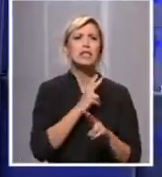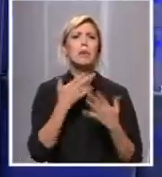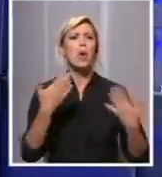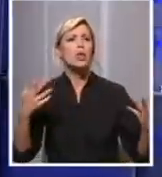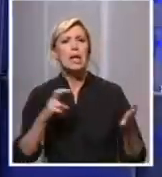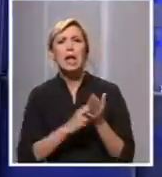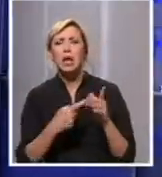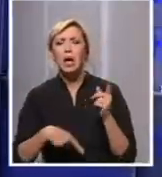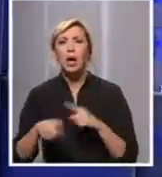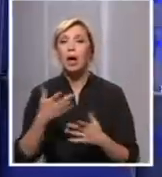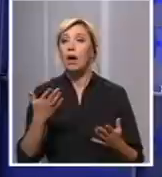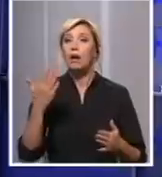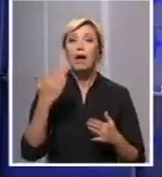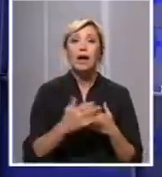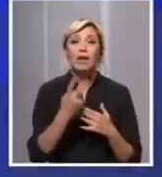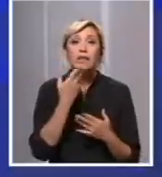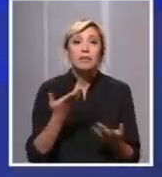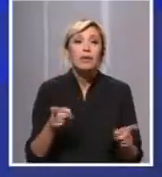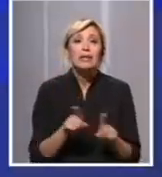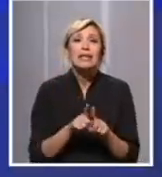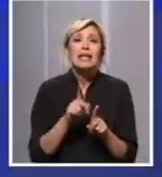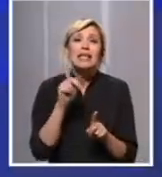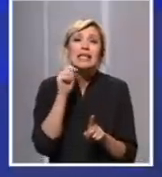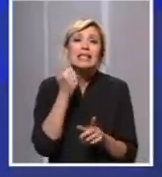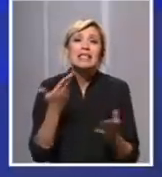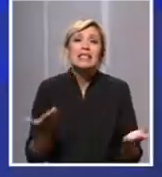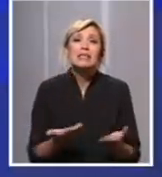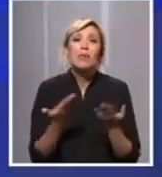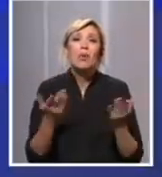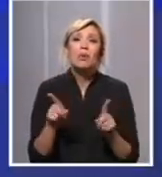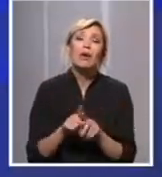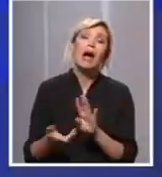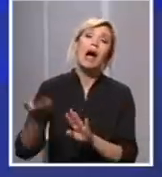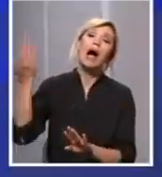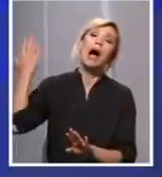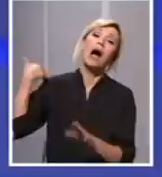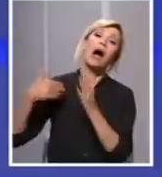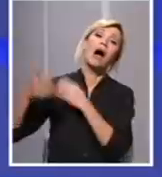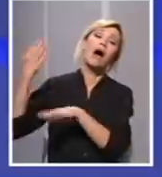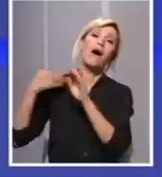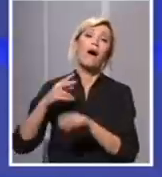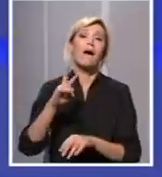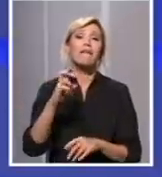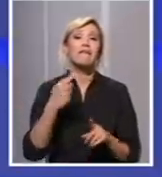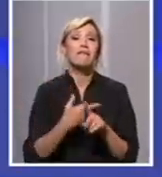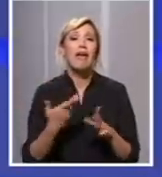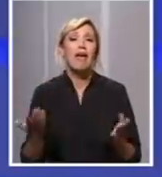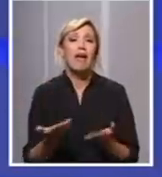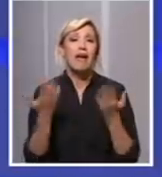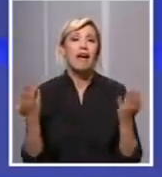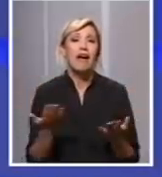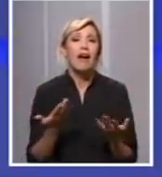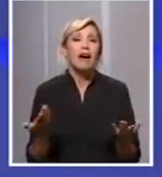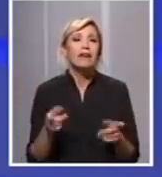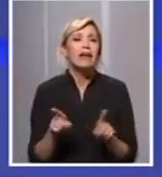isti oni osetljivi ljudi kao ljudi pre više vekova kad se pojavi novi preuzrukovač zarezne bolesti. U tom smislu se